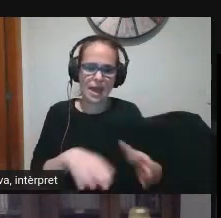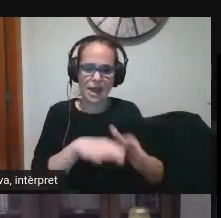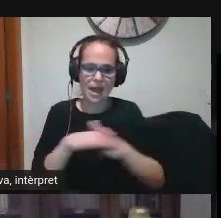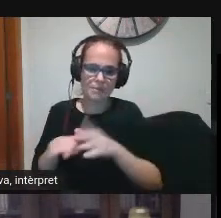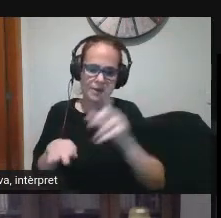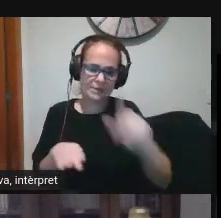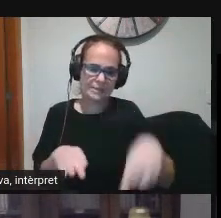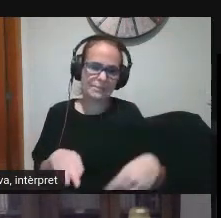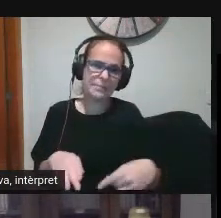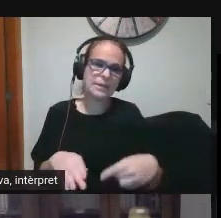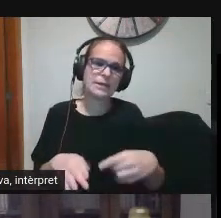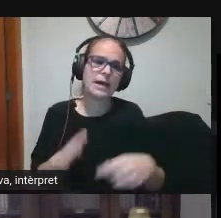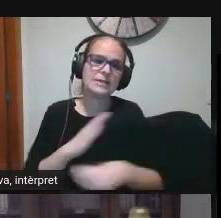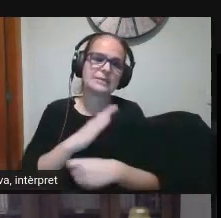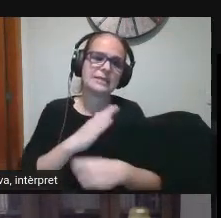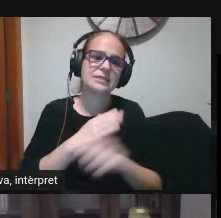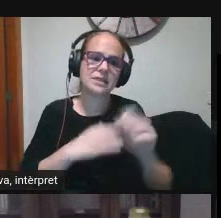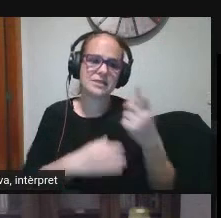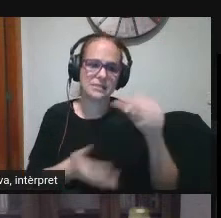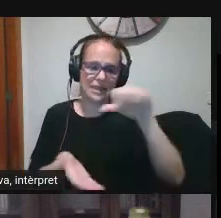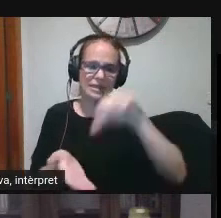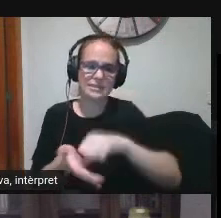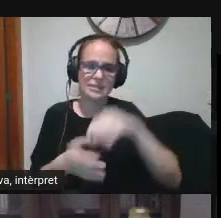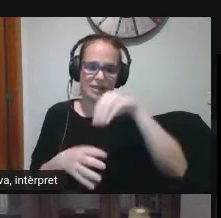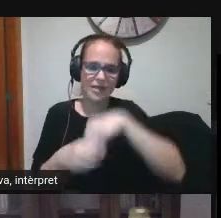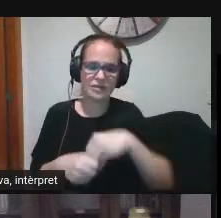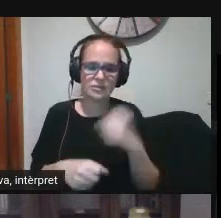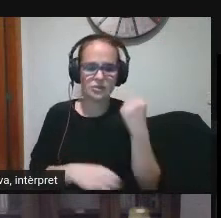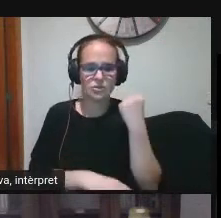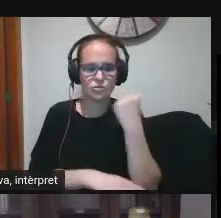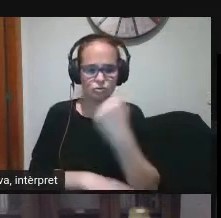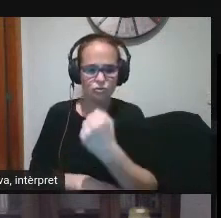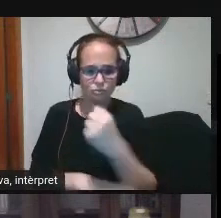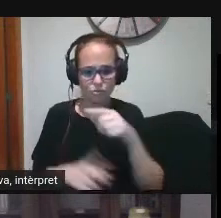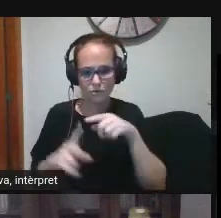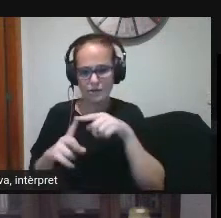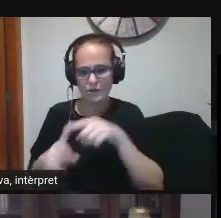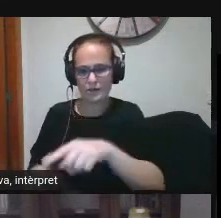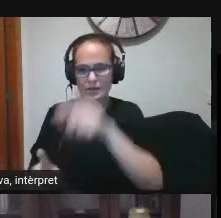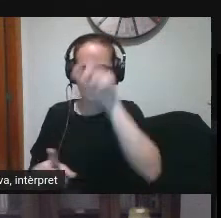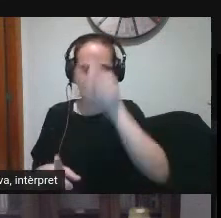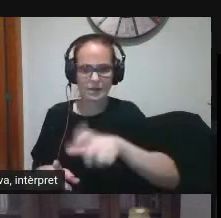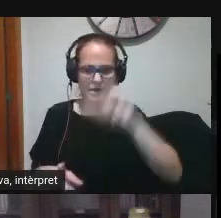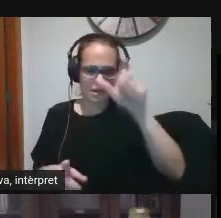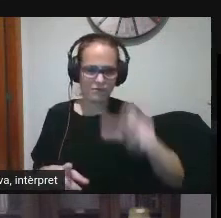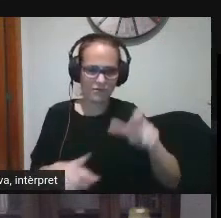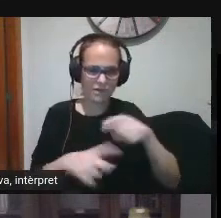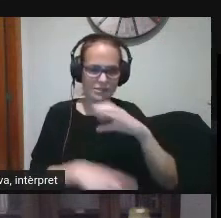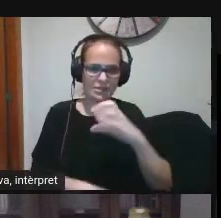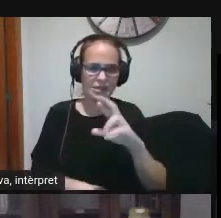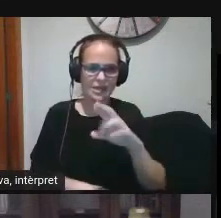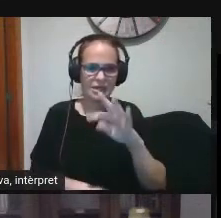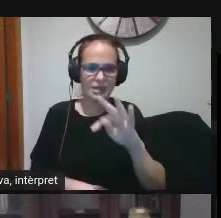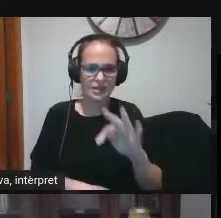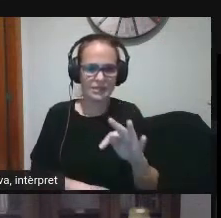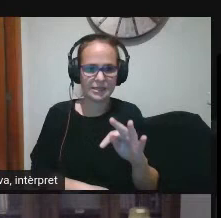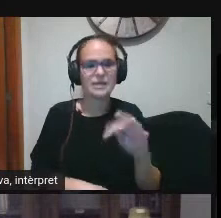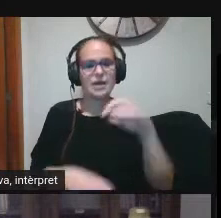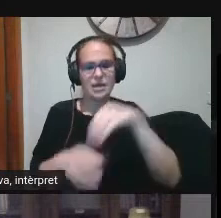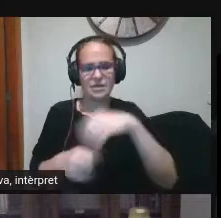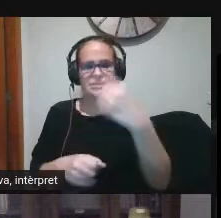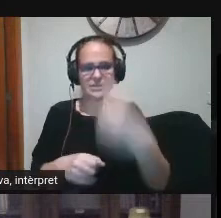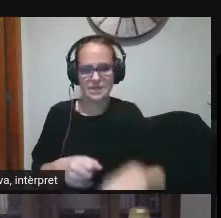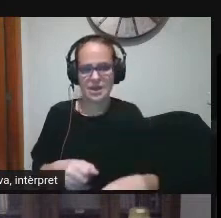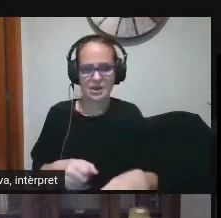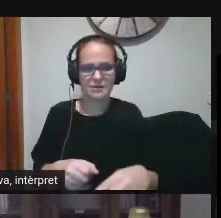digital de centre comptarà amb el suport dels referents digitals dels TRP's i dels mentors digitals ells